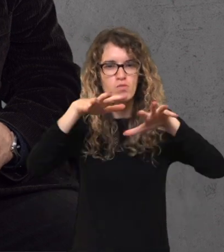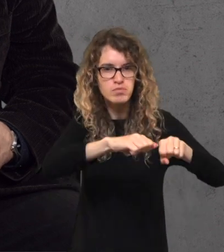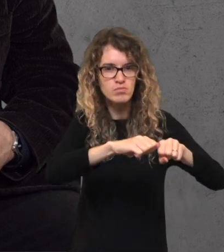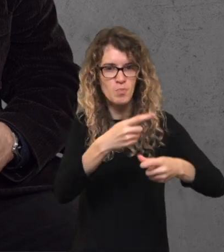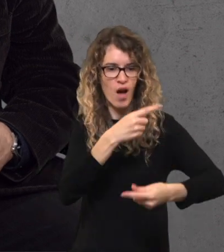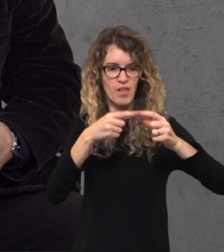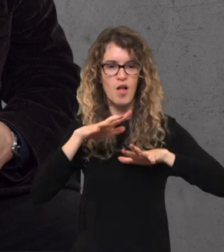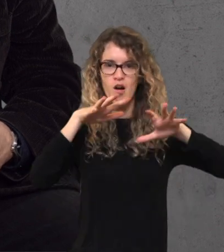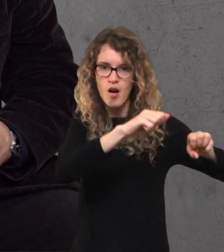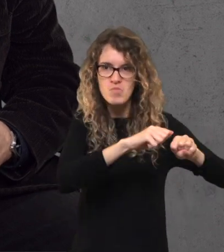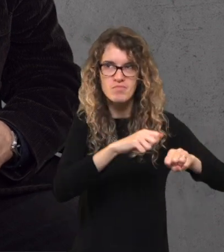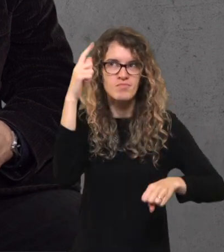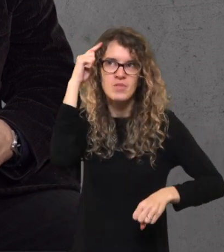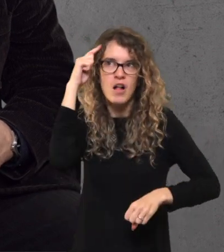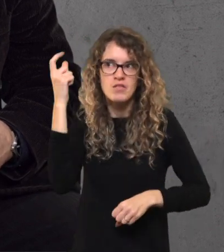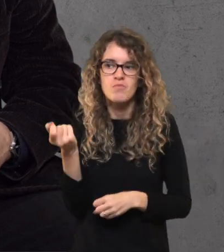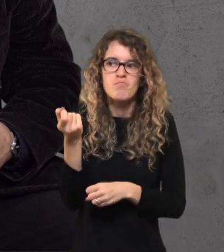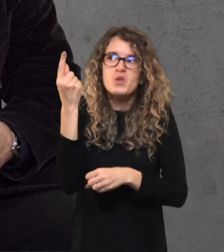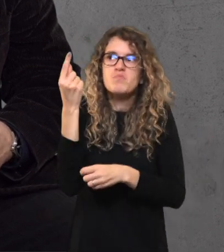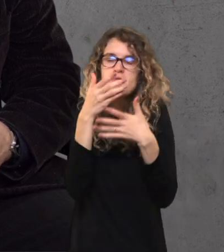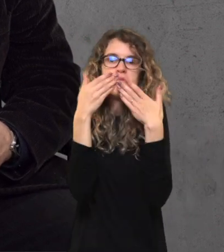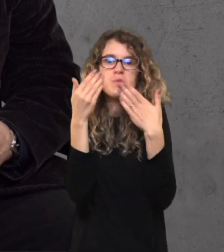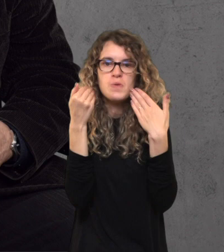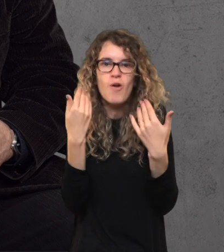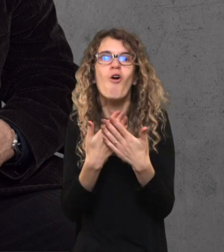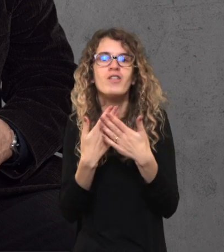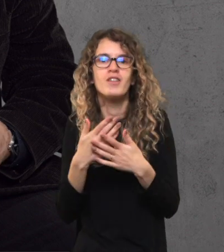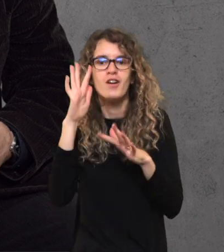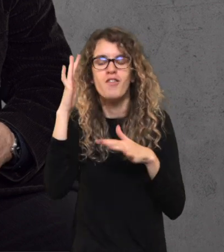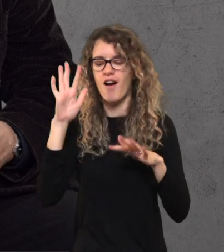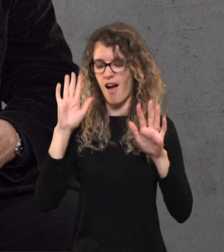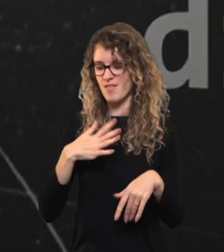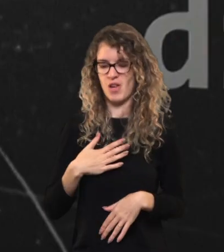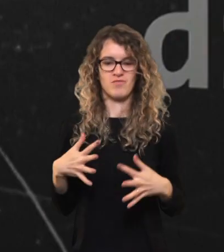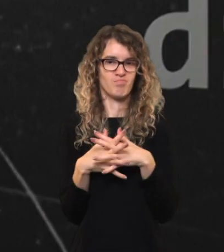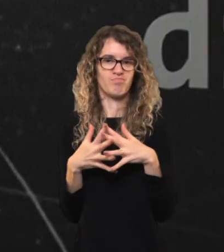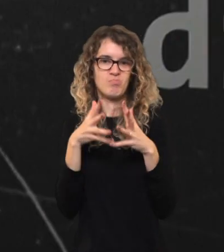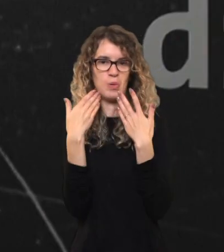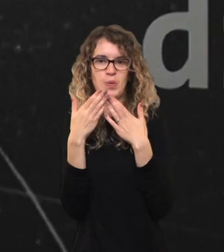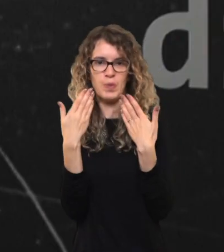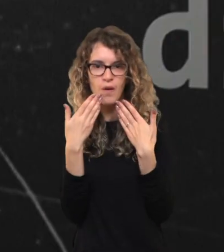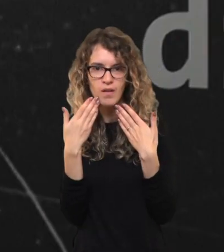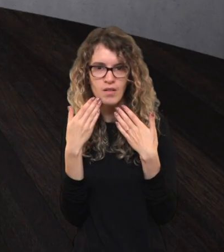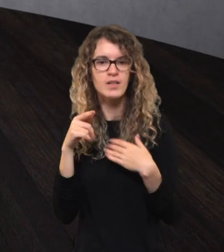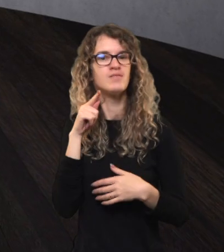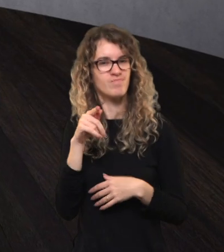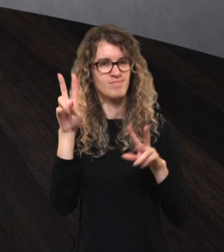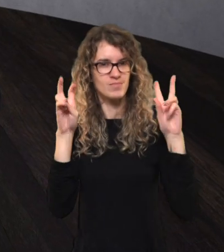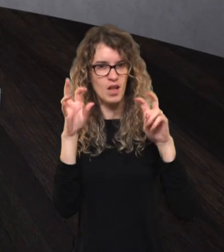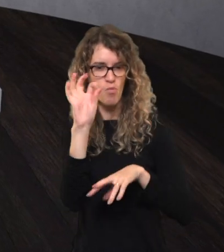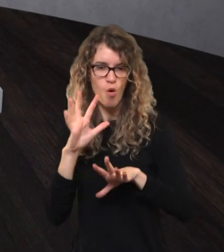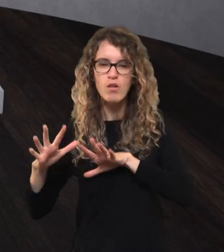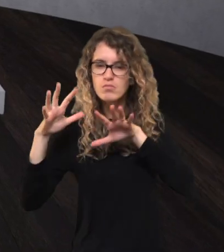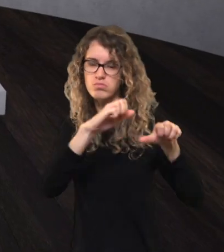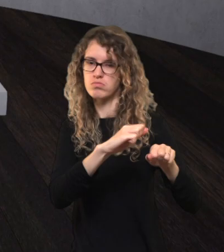ofensyvos skyrius mūsų galvoje kažkodėl negali niekai pats irasti, kadangi mesgi nekariaujam. Tai reikalas tas, kad tas ofensyvos skyrius